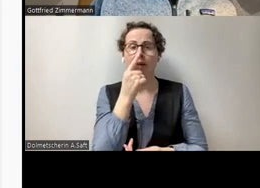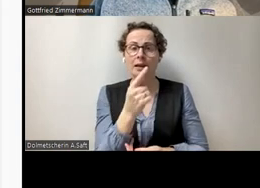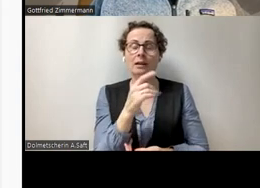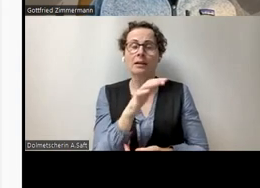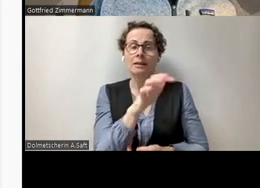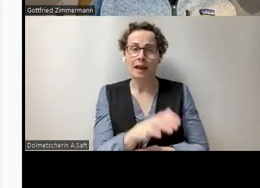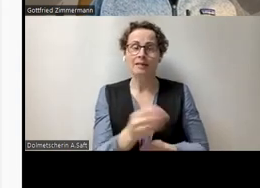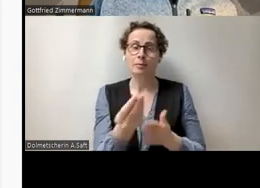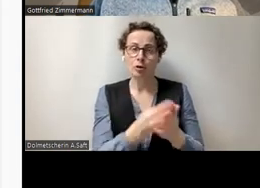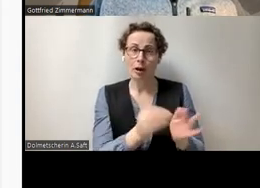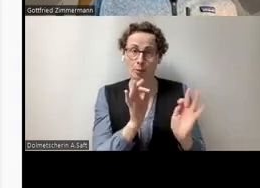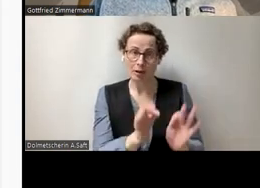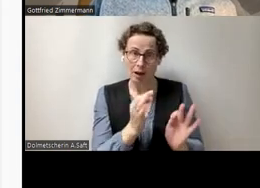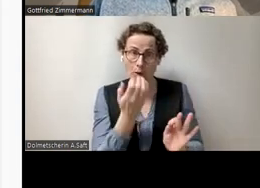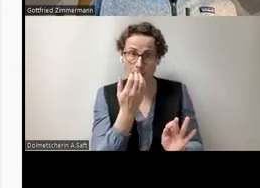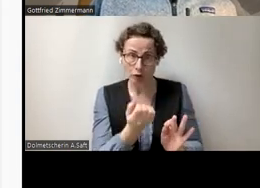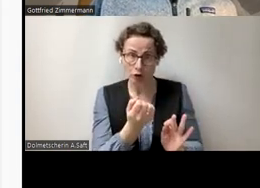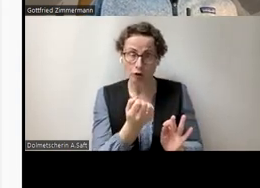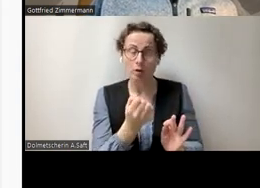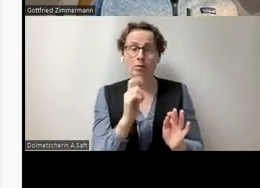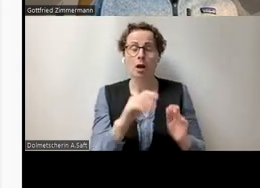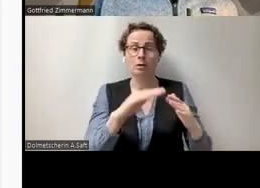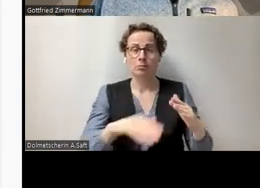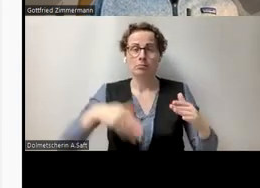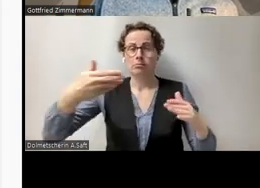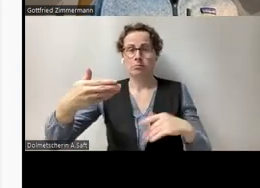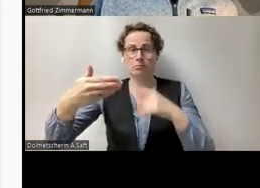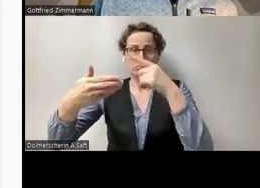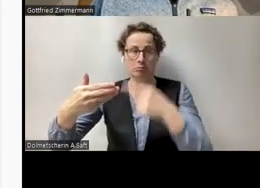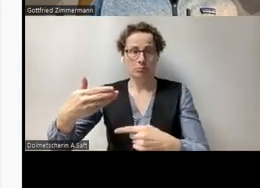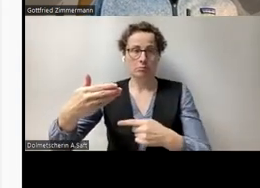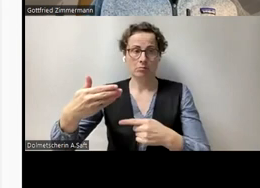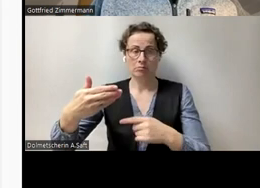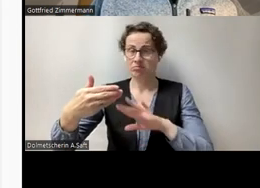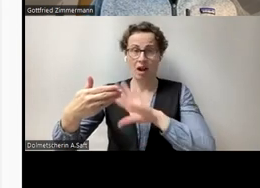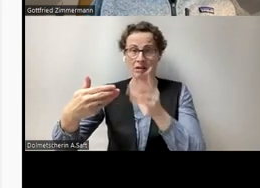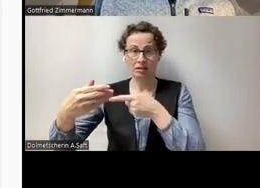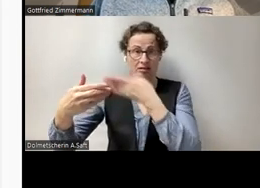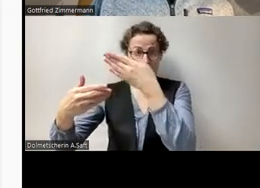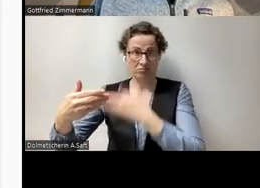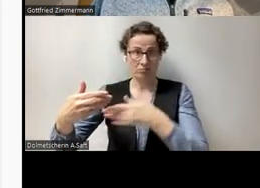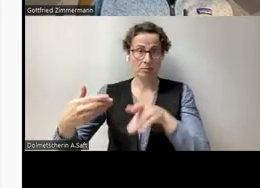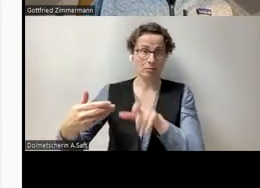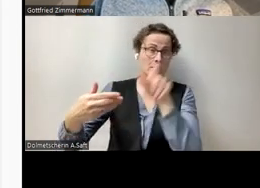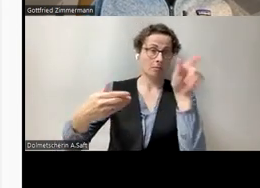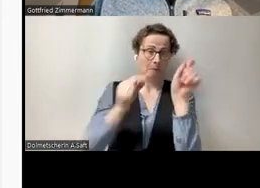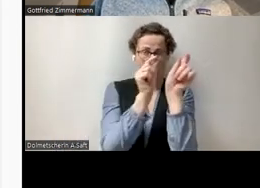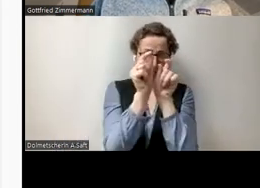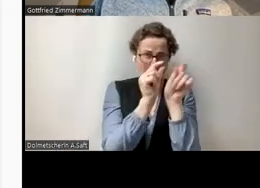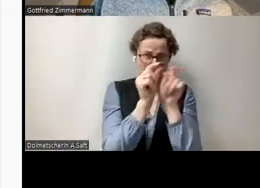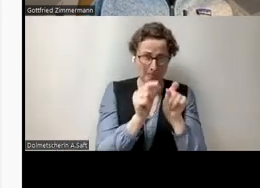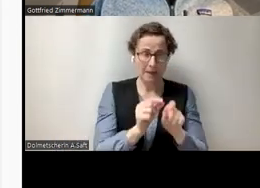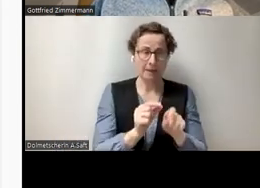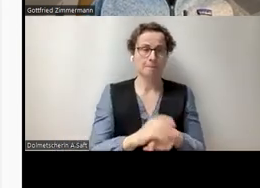Beschreibung haben möchte. Und da steht eigentlich alles drin, was auf diesem Zeitstrahl zu sehen ist, nämlich